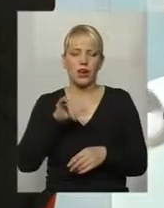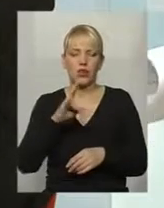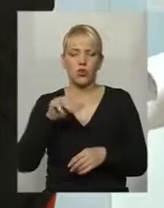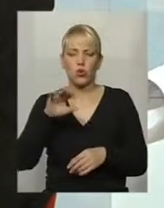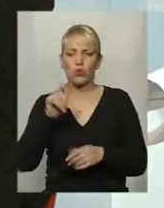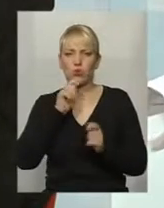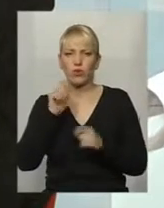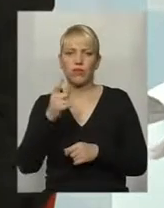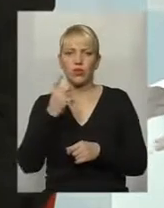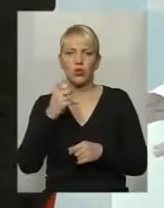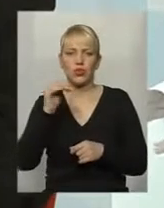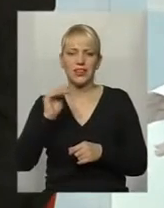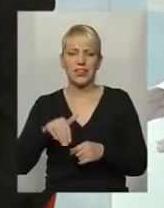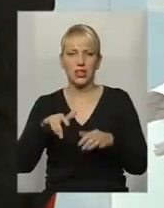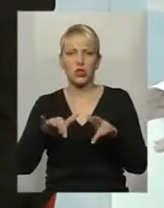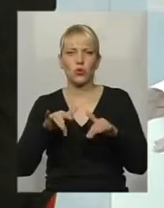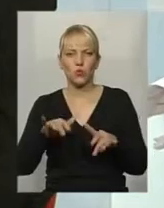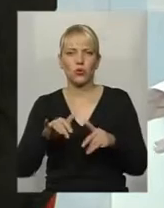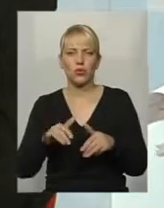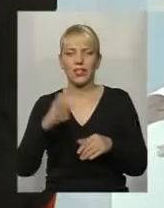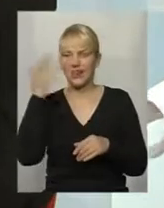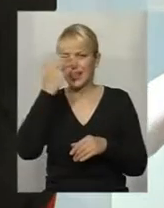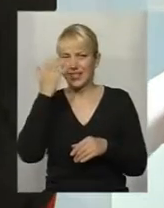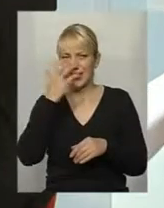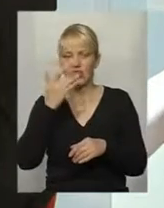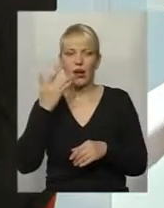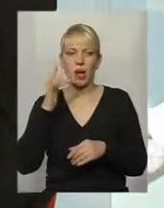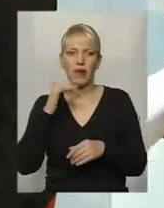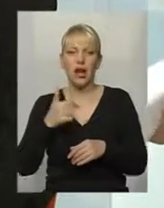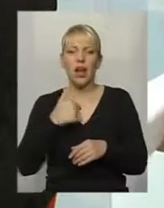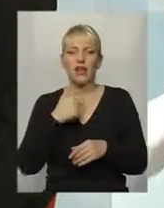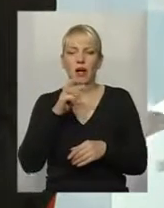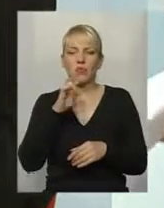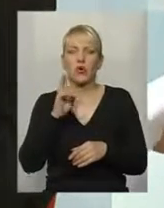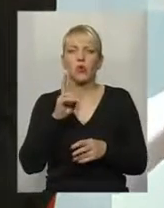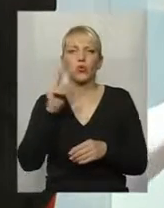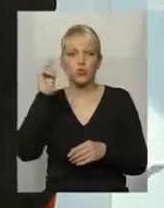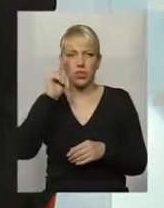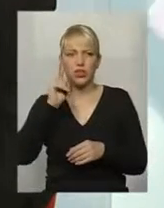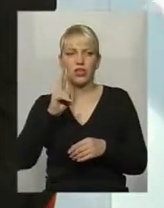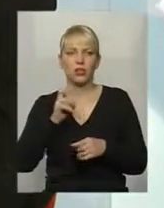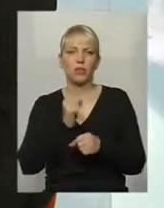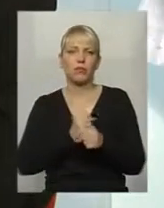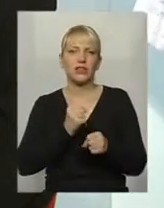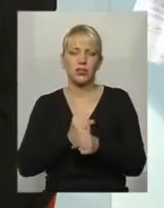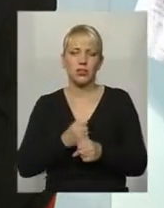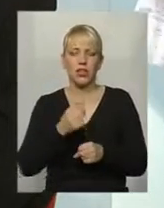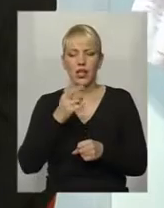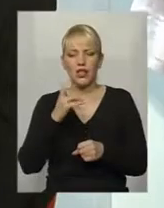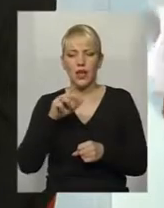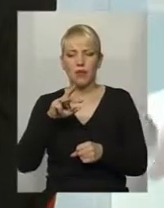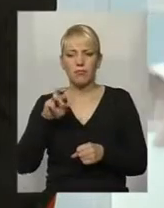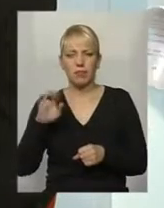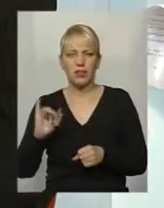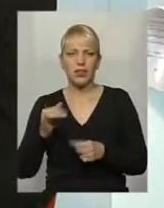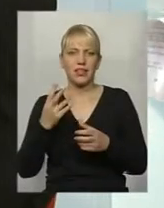тисяч комп'ютерів незрячим Америки. А нам хоч би тим, хто вчиться, хто працює, нам би хоч би МП3